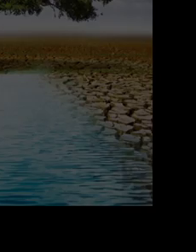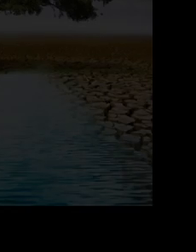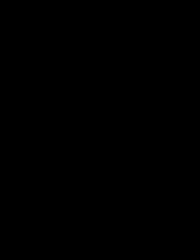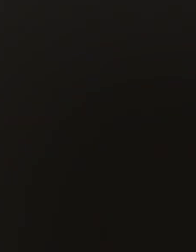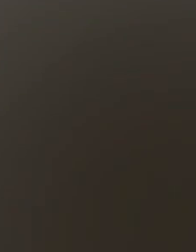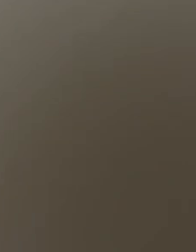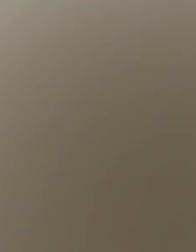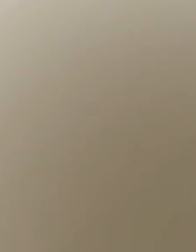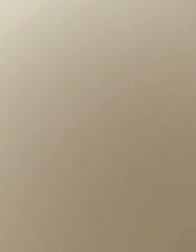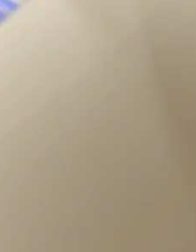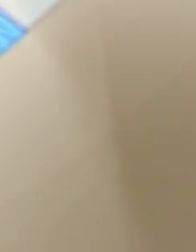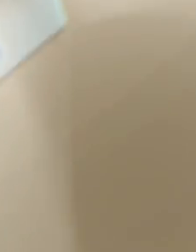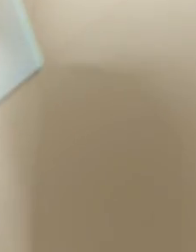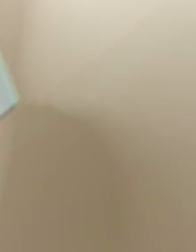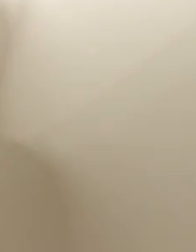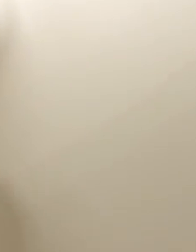nie ak